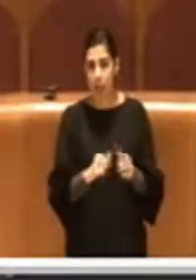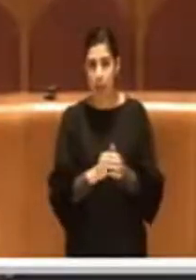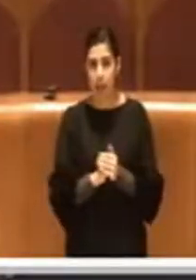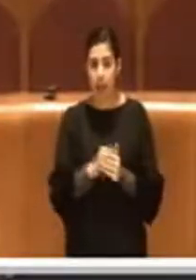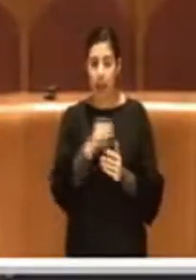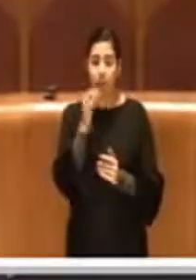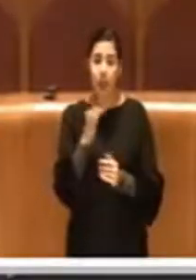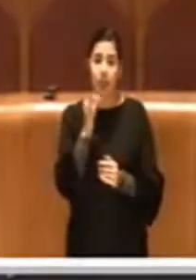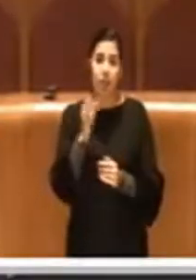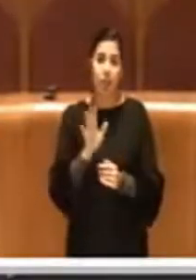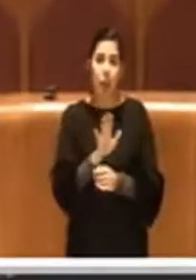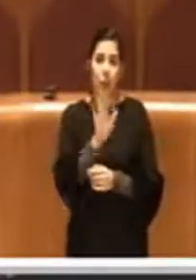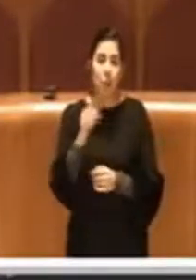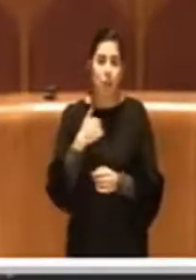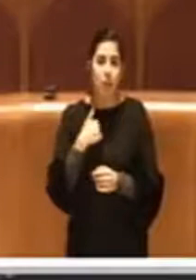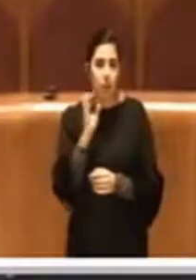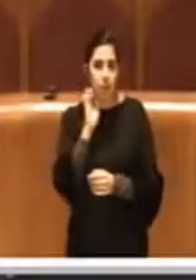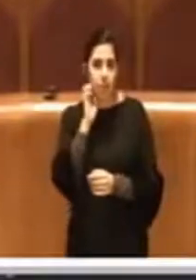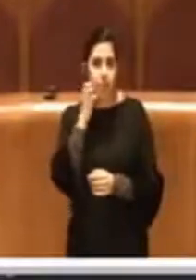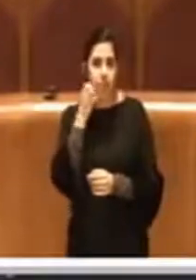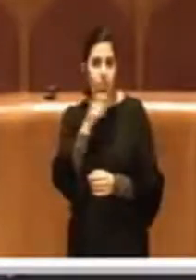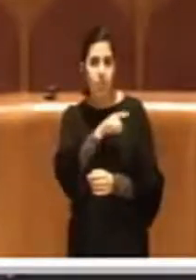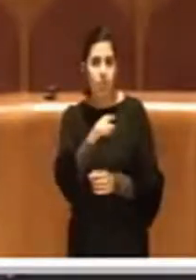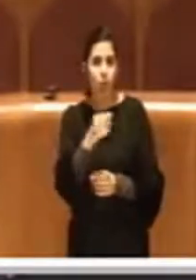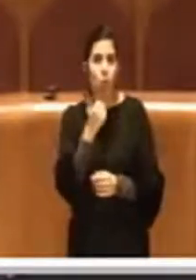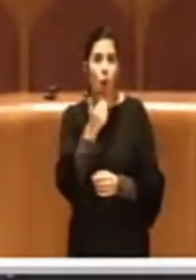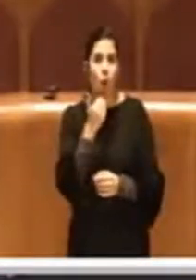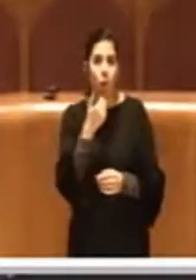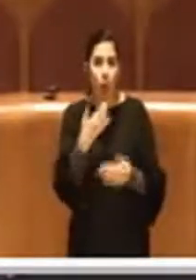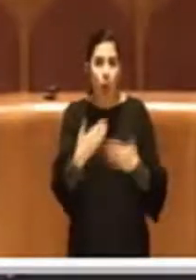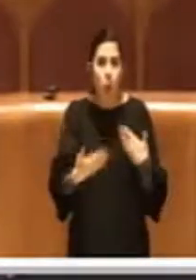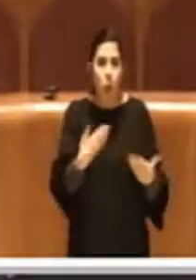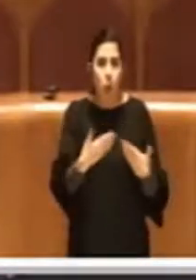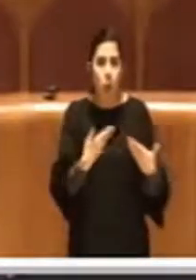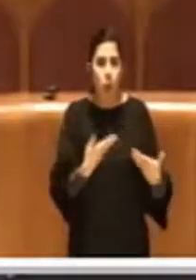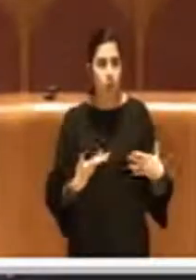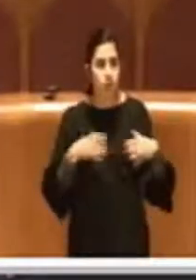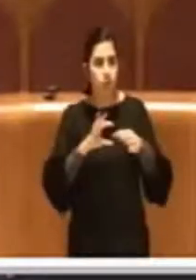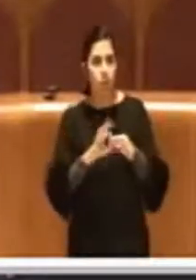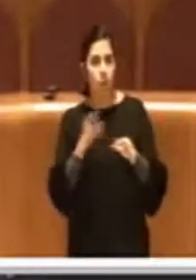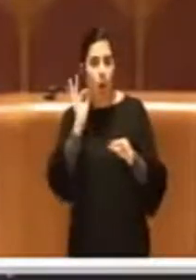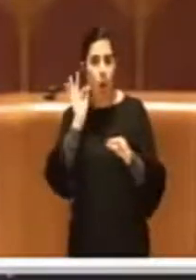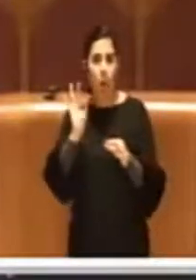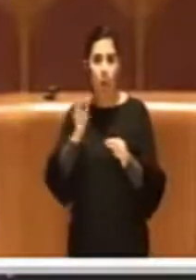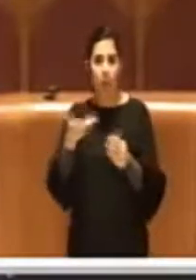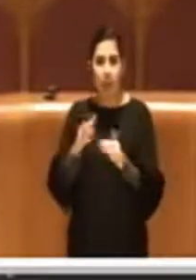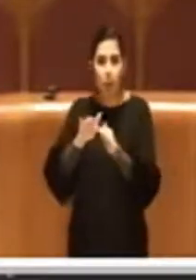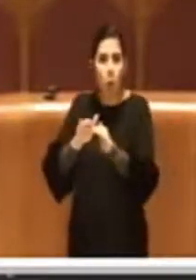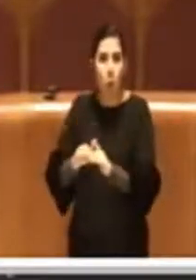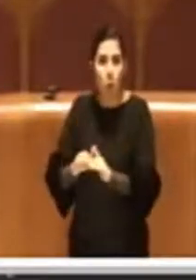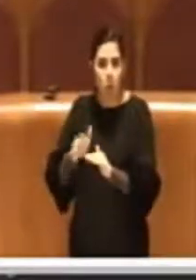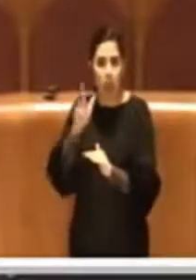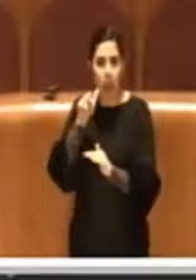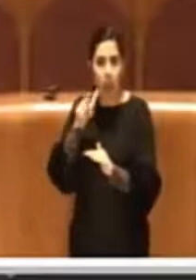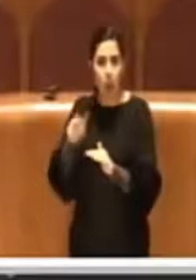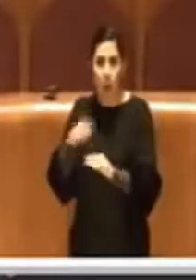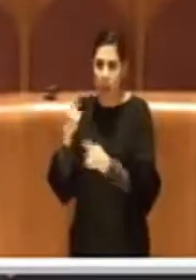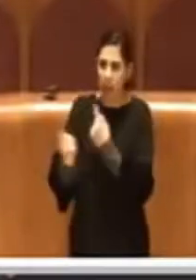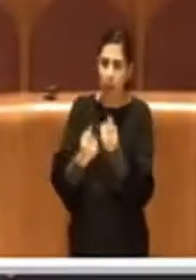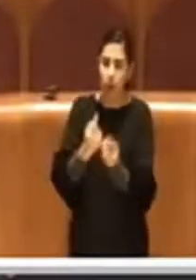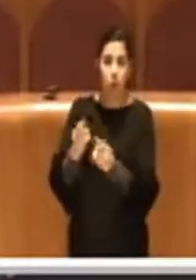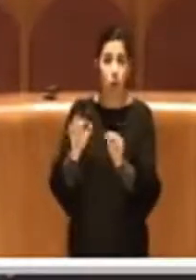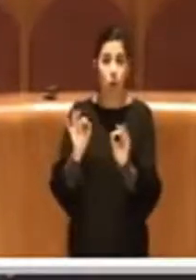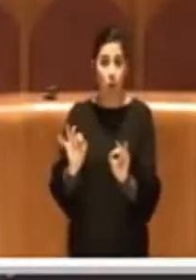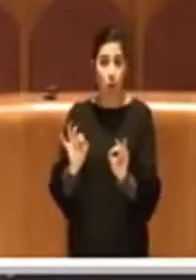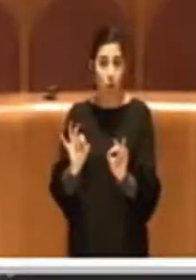singolare che non si voglia invece immediatamente portare riparo in una situazione